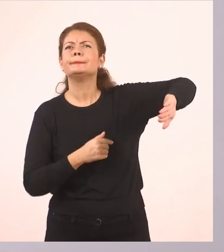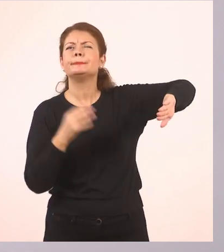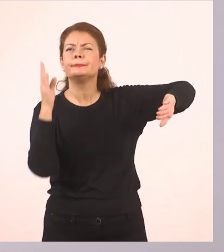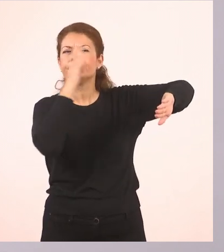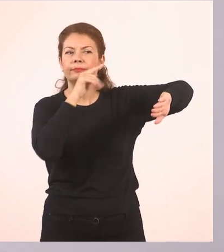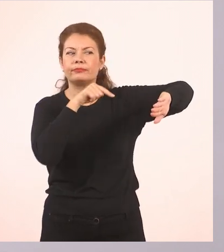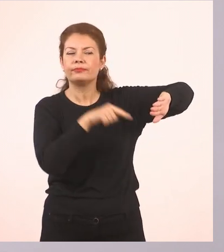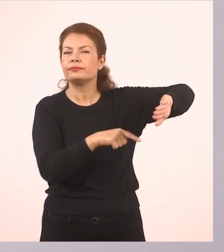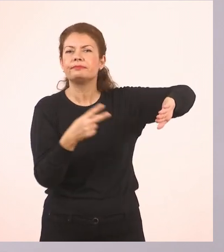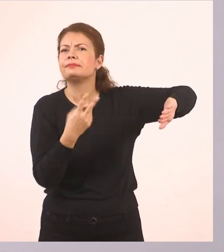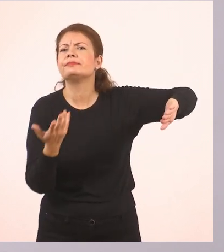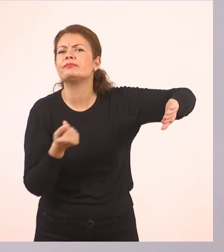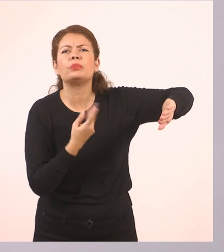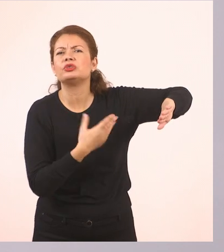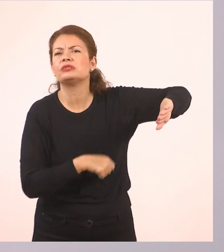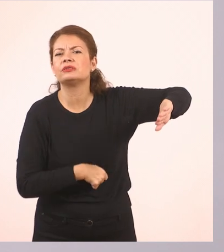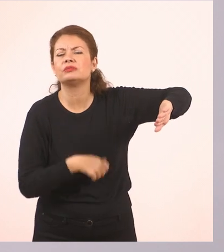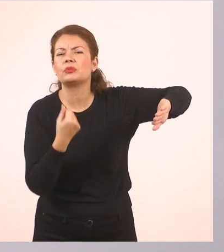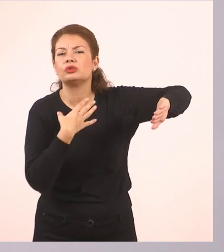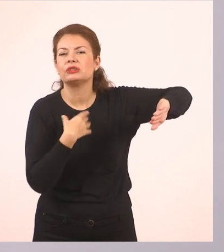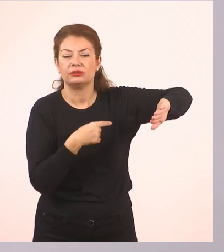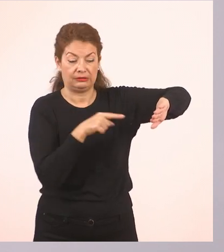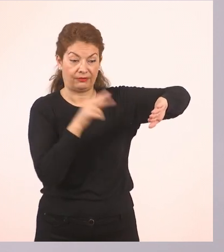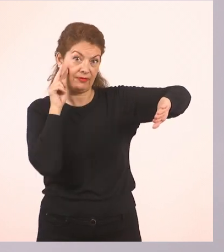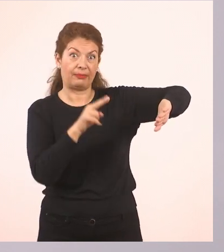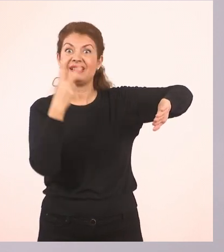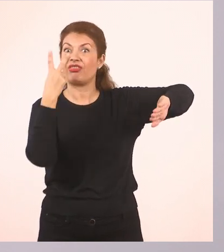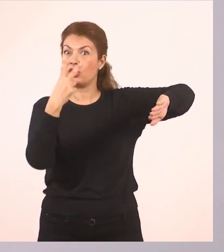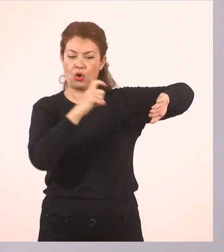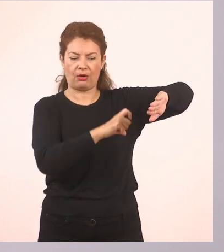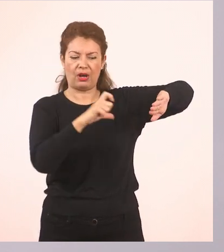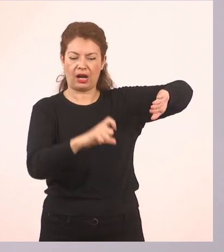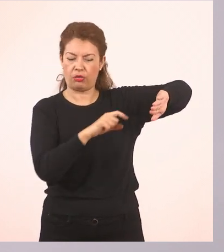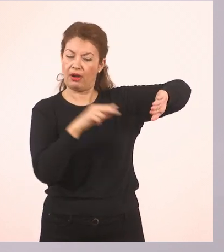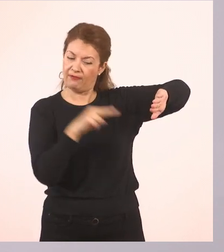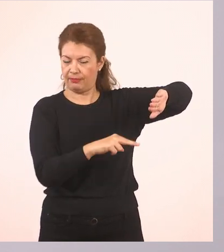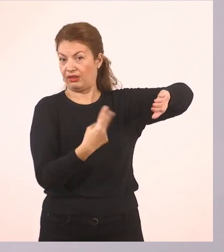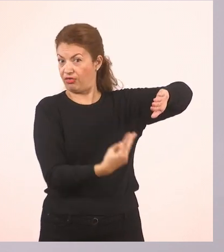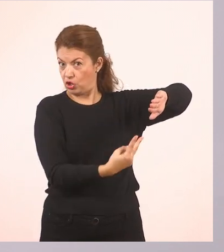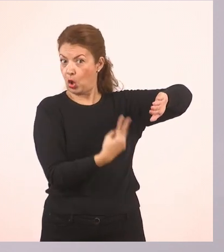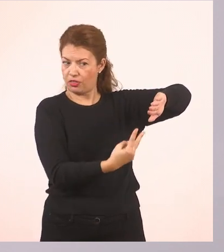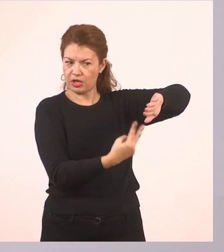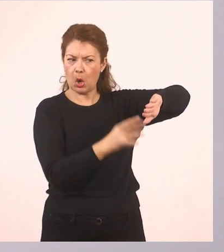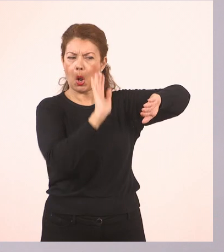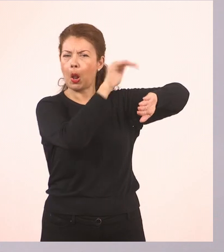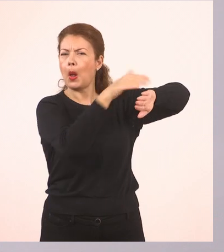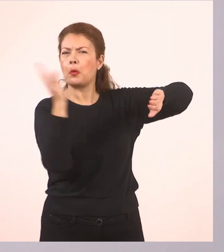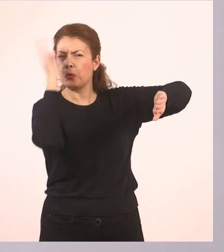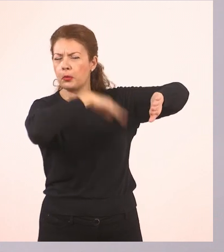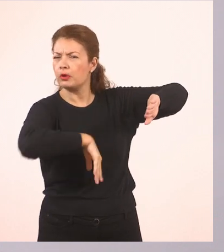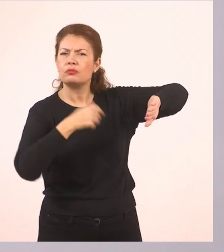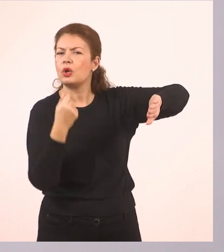Πόσες έκρυψα. Για να δούμε. Έχω 2. Νάτες. Στόχος μου είναι το 5.